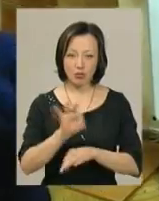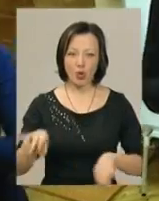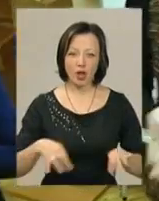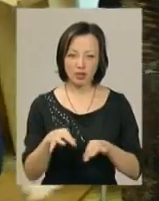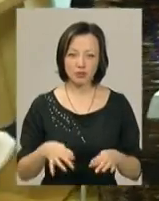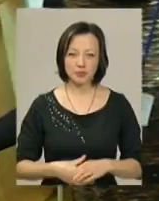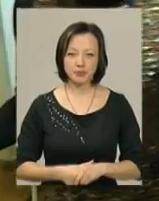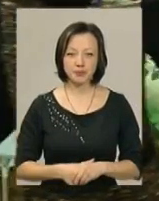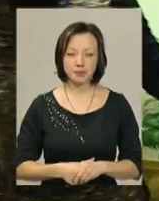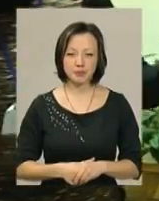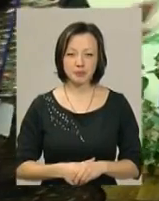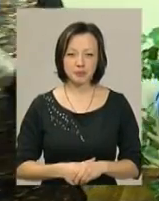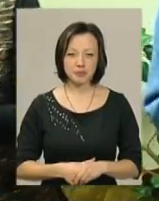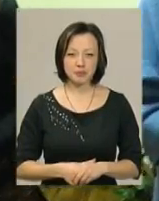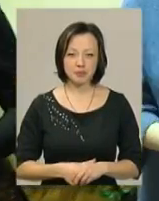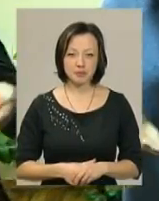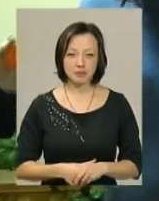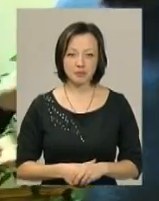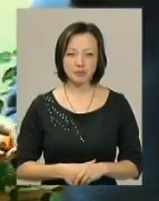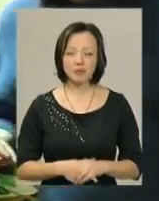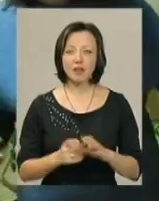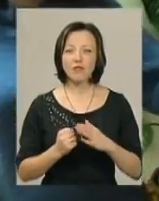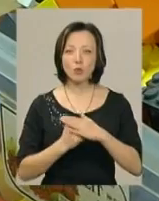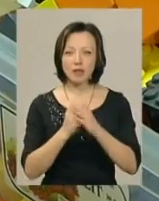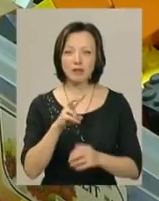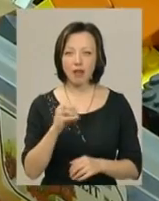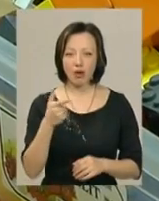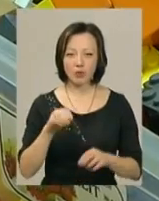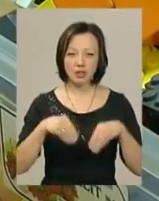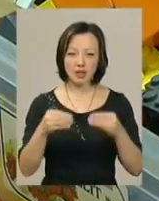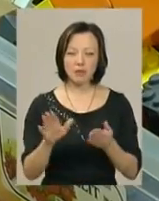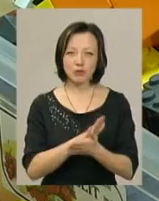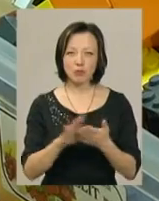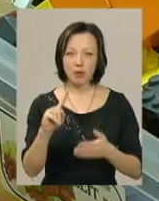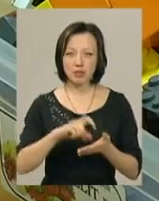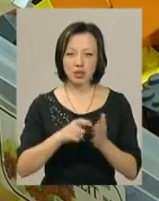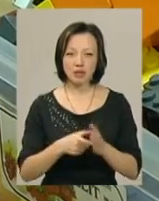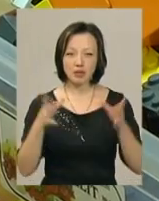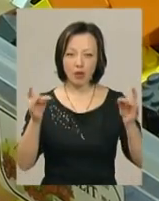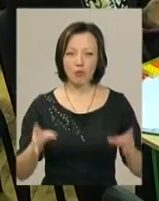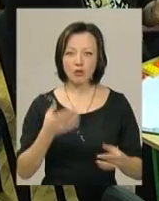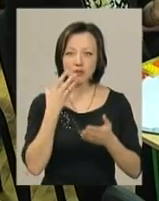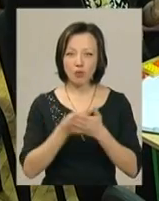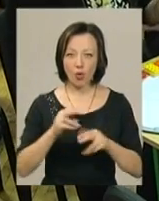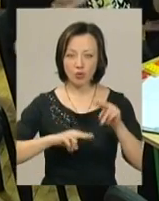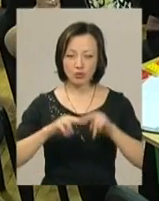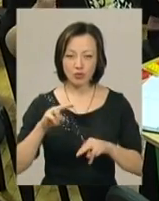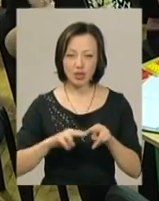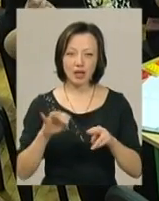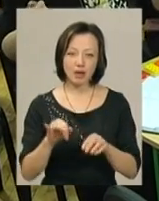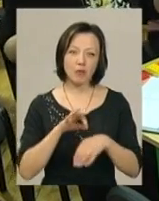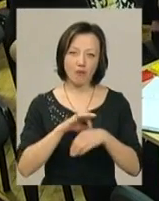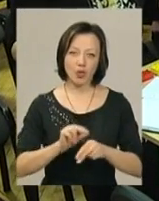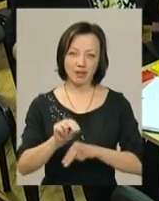освіті» з «Елегу фундейшн» Галина Малевич. А фундація «Елегу» безкоштовно надає всім дітям перших класів набори свого конструктора шість цеглинок та